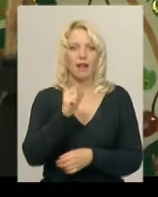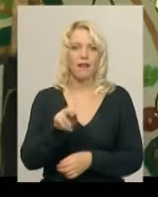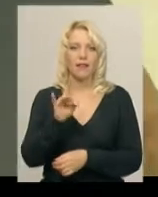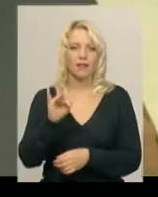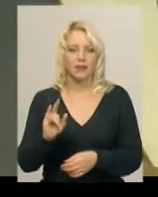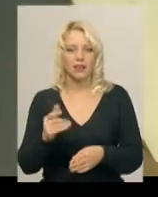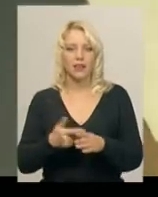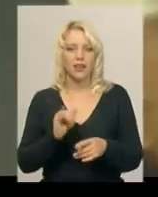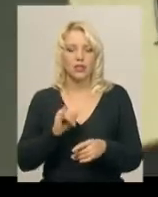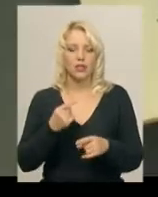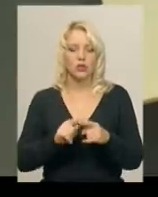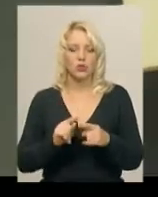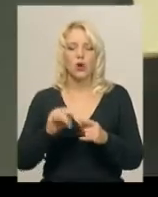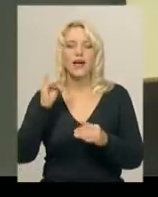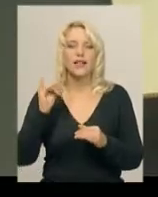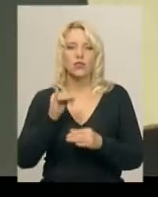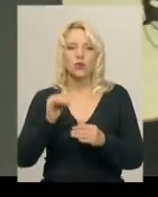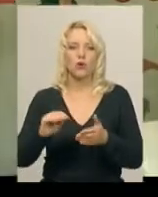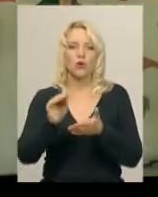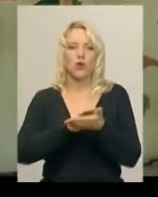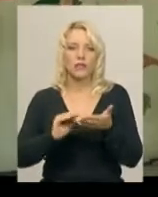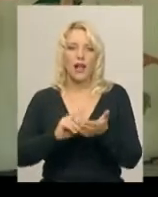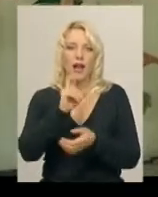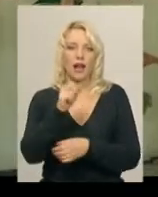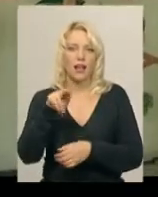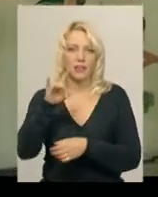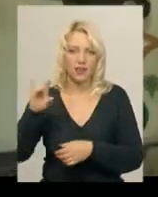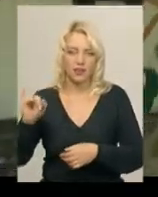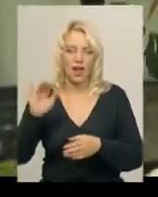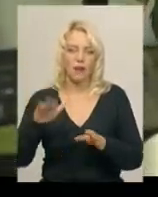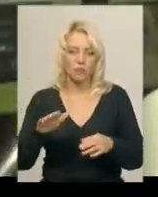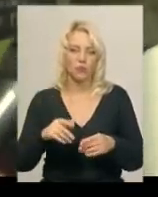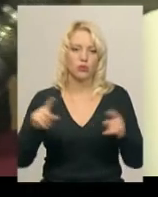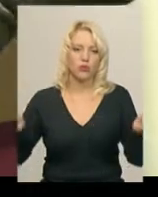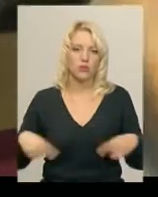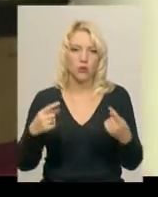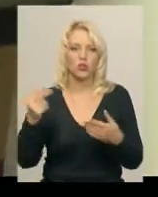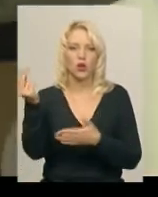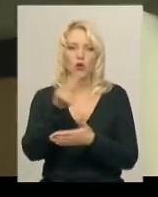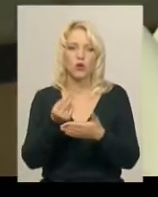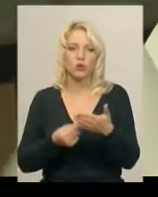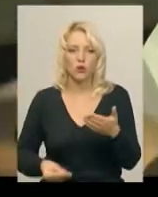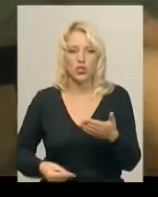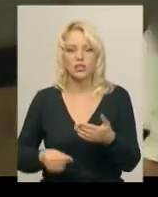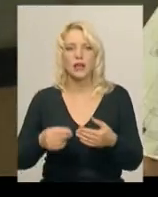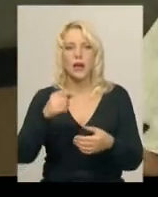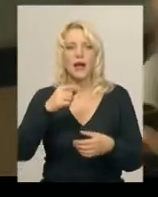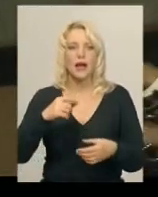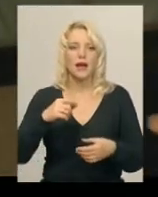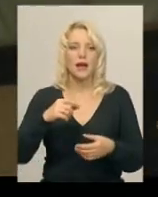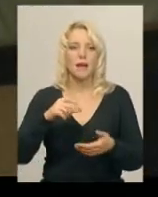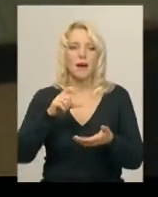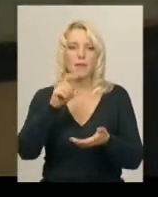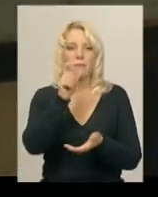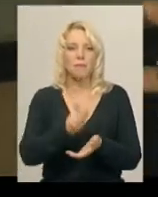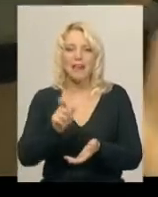просто сідаєте і цю історію розписуєте по кадрам. А потім вже відповідно до розкадровки створюєте художні рішення, тобто розробляєте персонажів, як